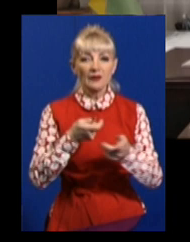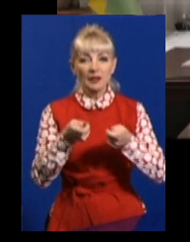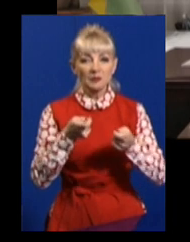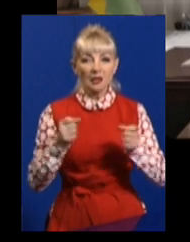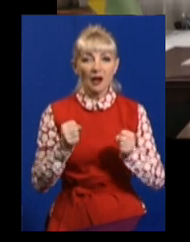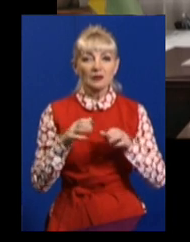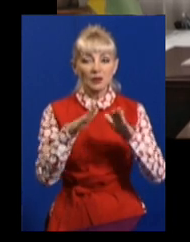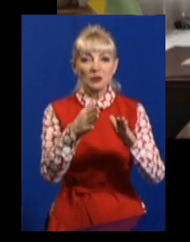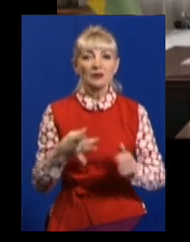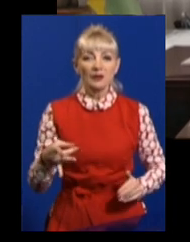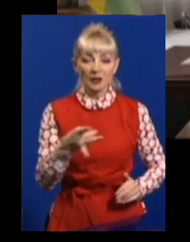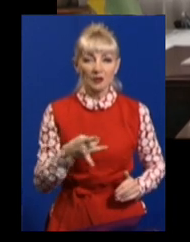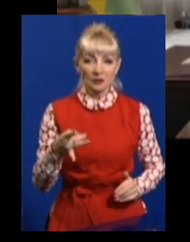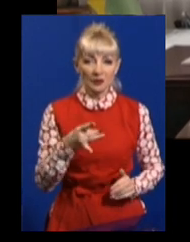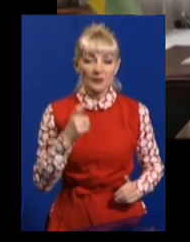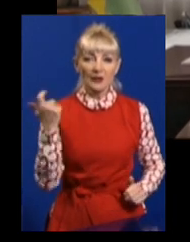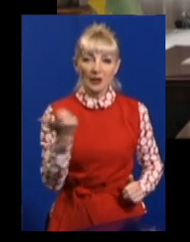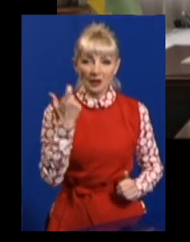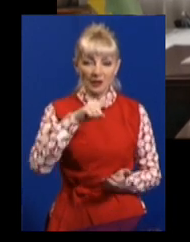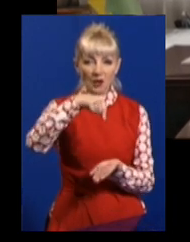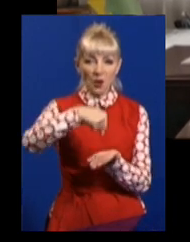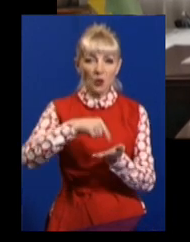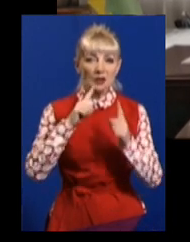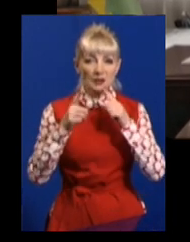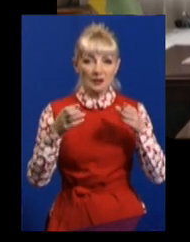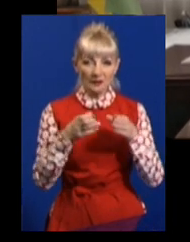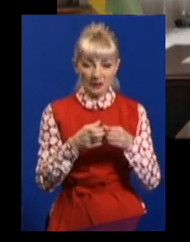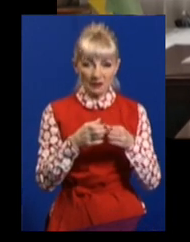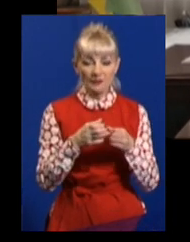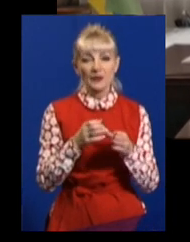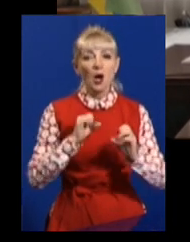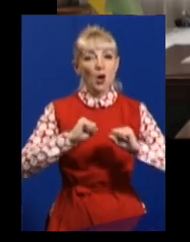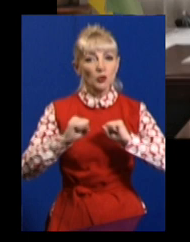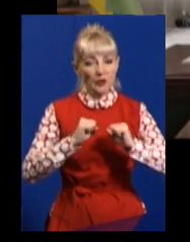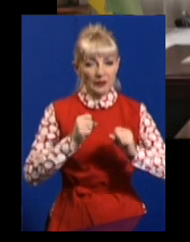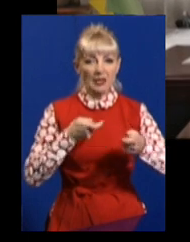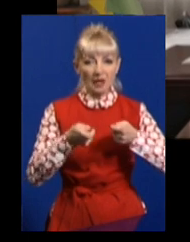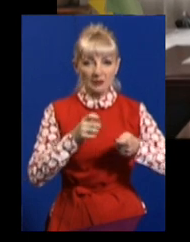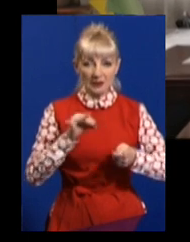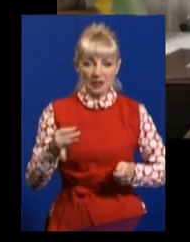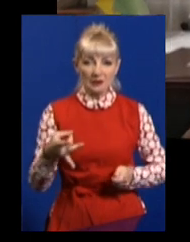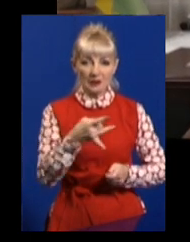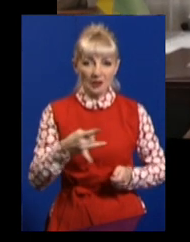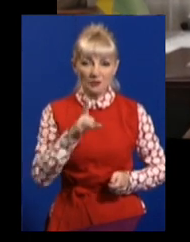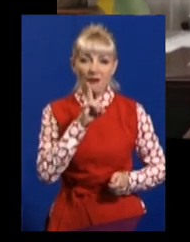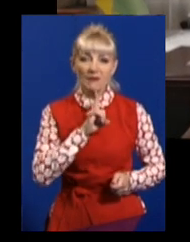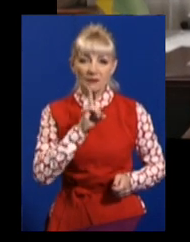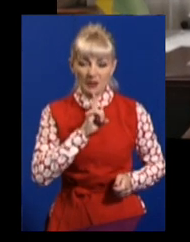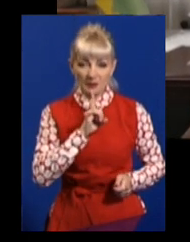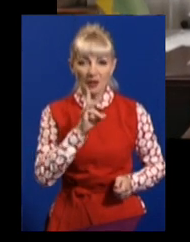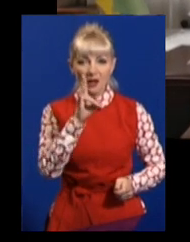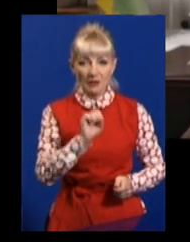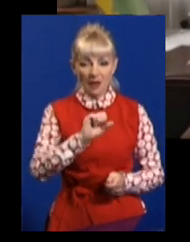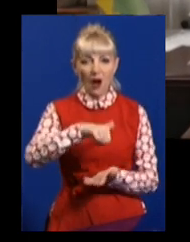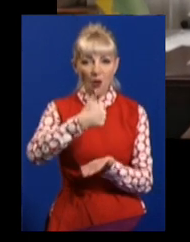Холодногірського району Харківської міської ради координацію роботи адміністрації району Димчатського покласки на